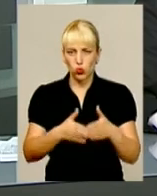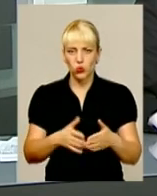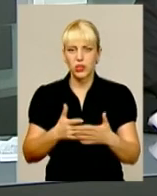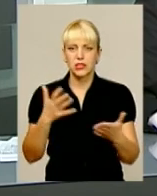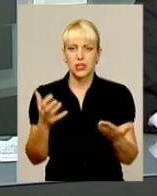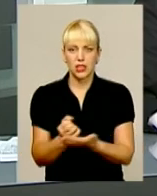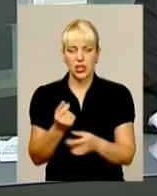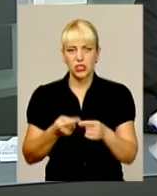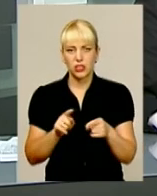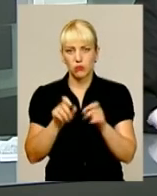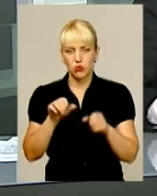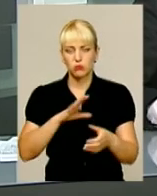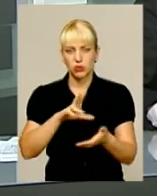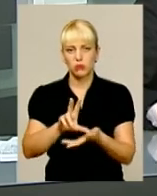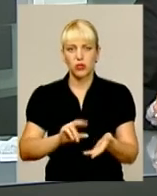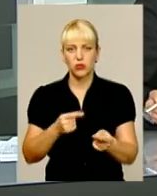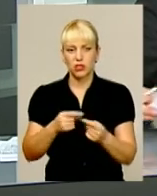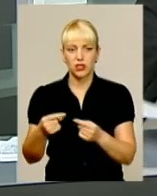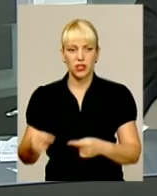він може стати прикладом для інших.